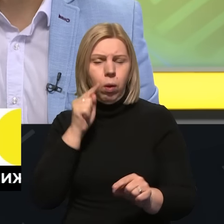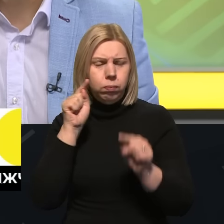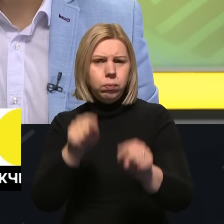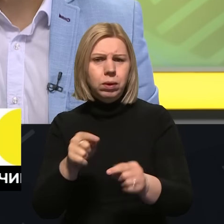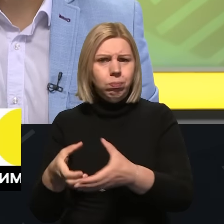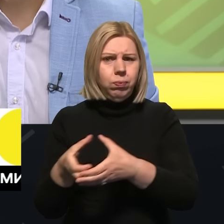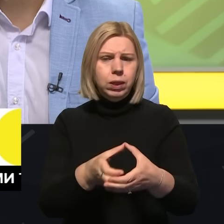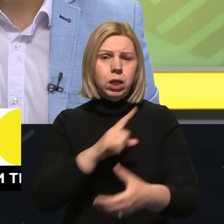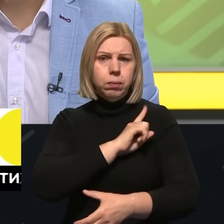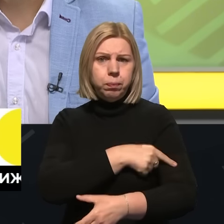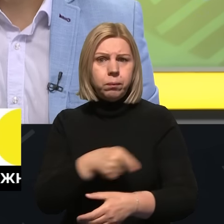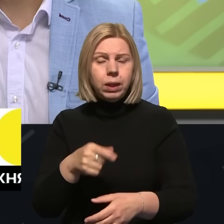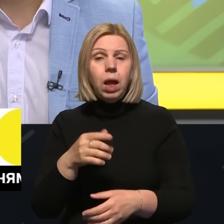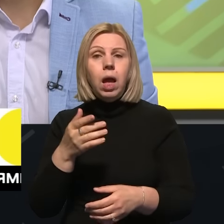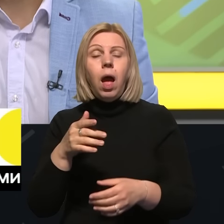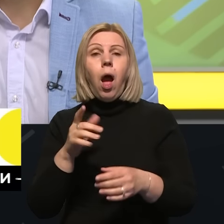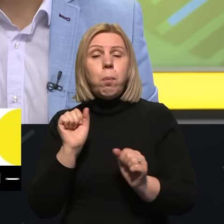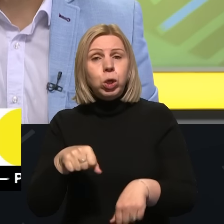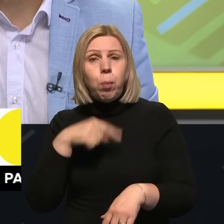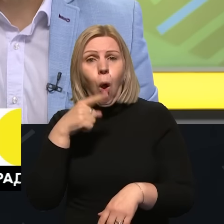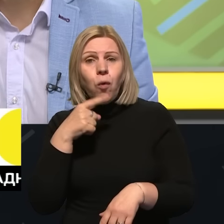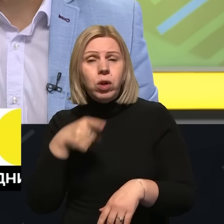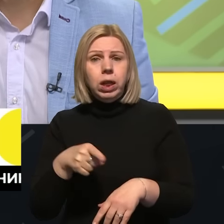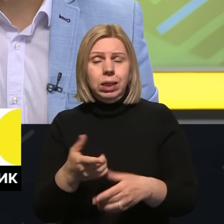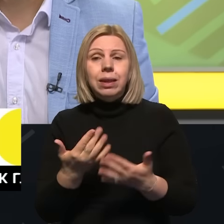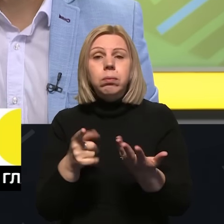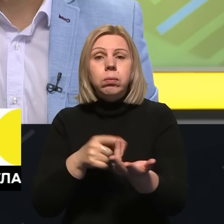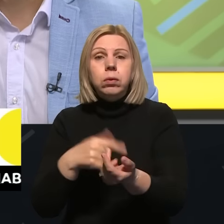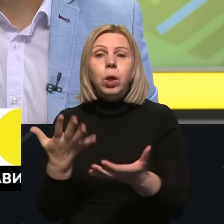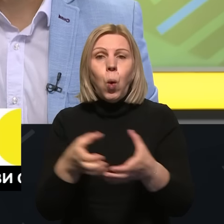частину сил. Чи можемо ми говорити про кількість цього групування?